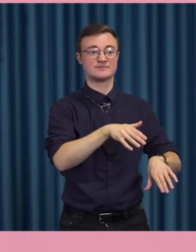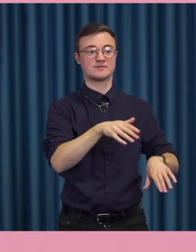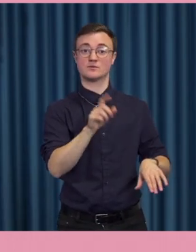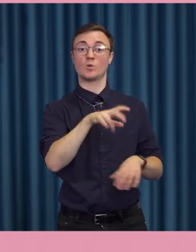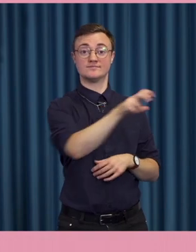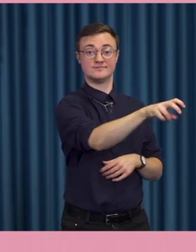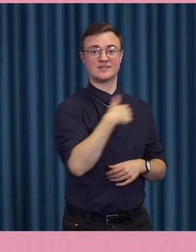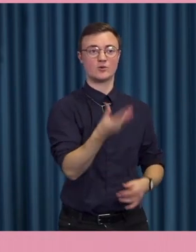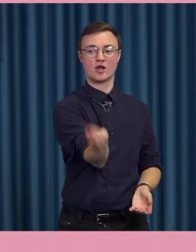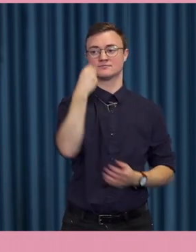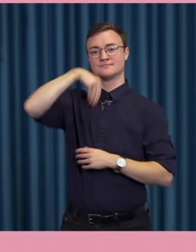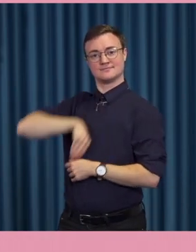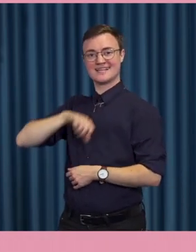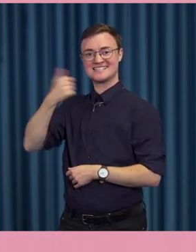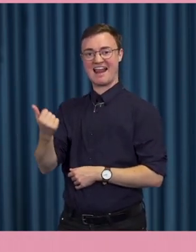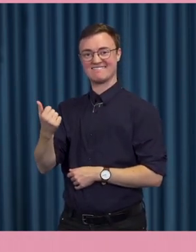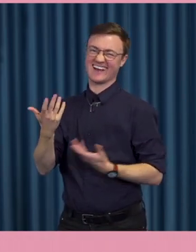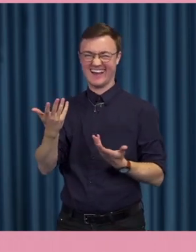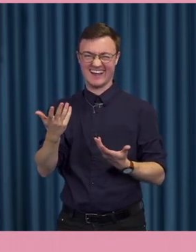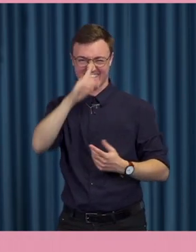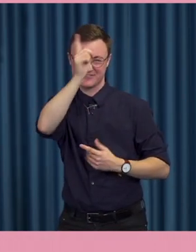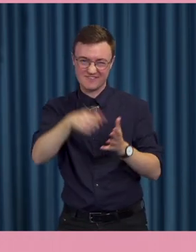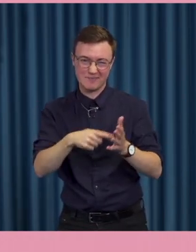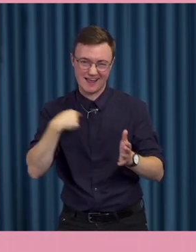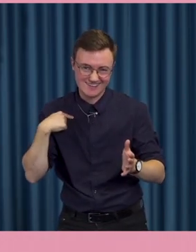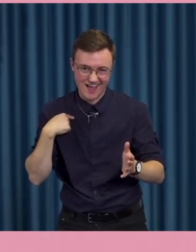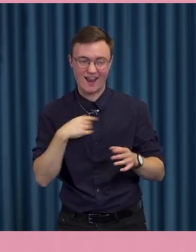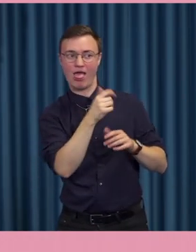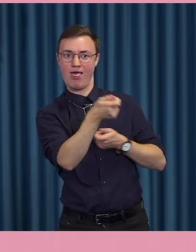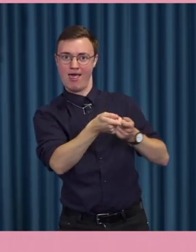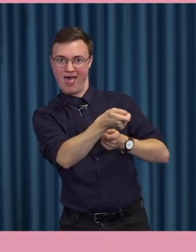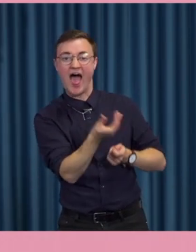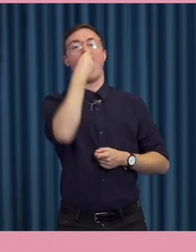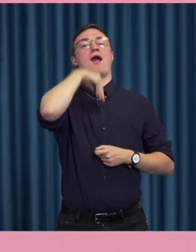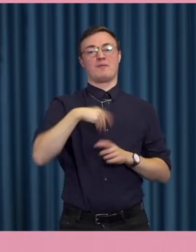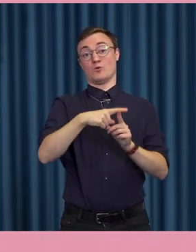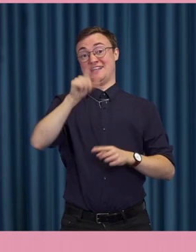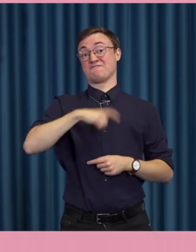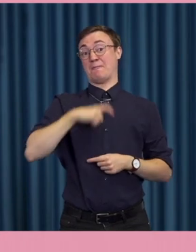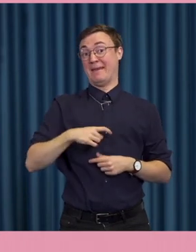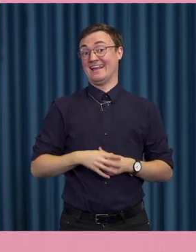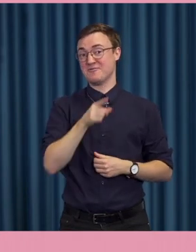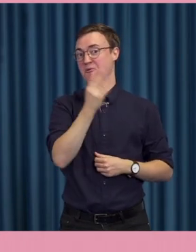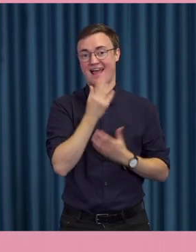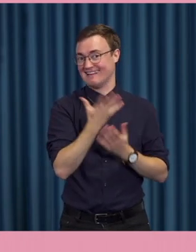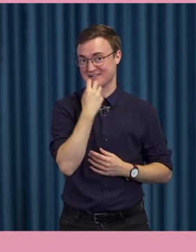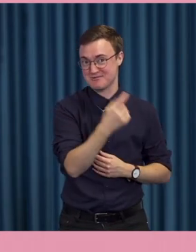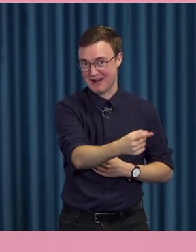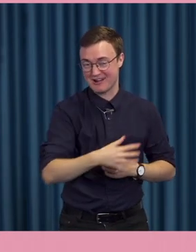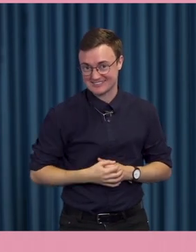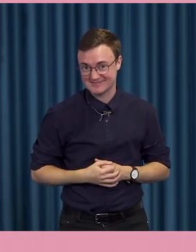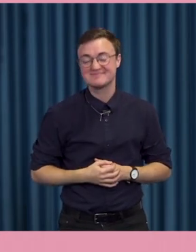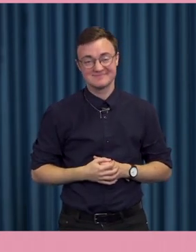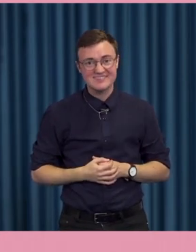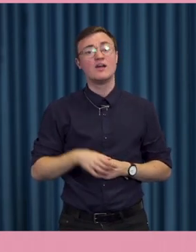översatt det till ganska enkla. Så förstår ni vad jag var ute efter. Och precis som jag har beskrivit här idag nu då så kan man ju